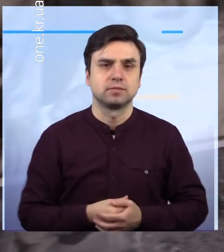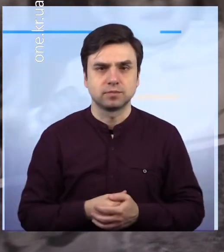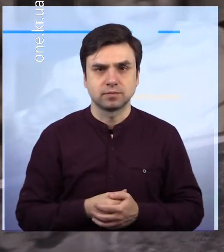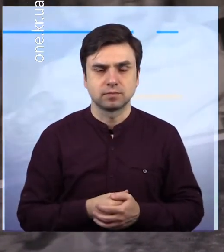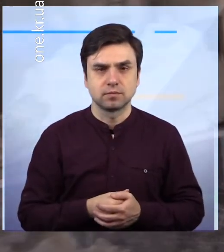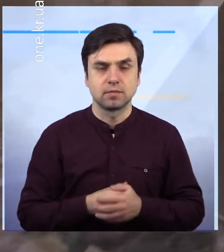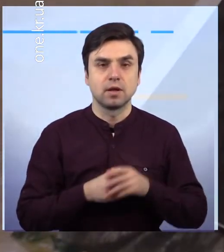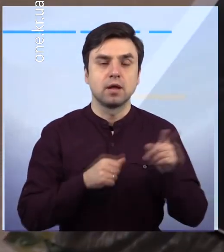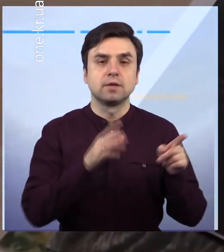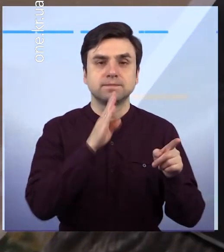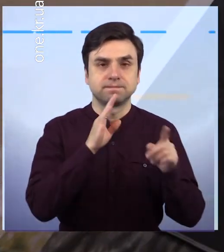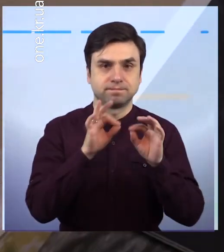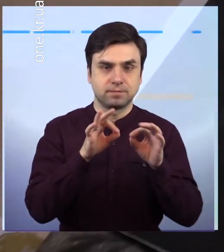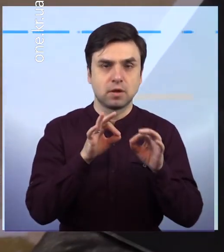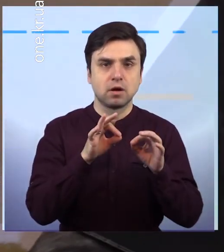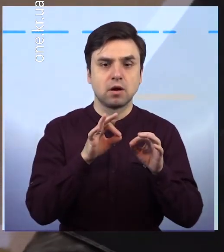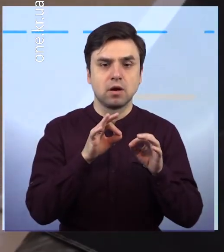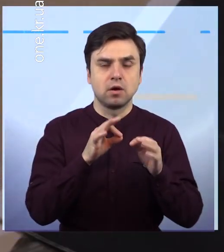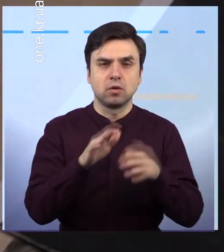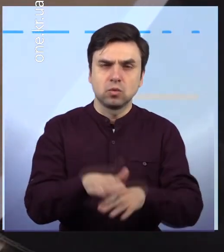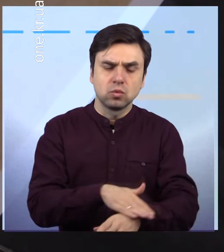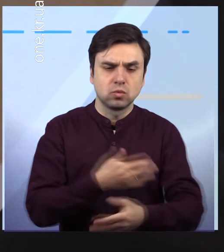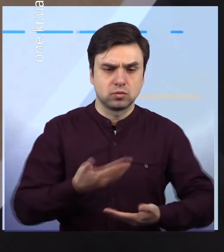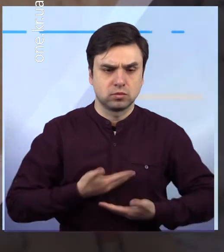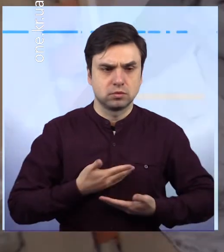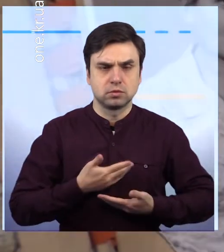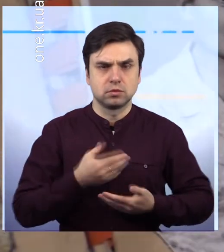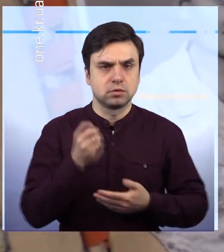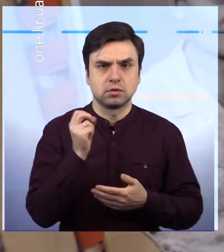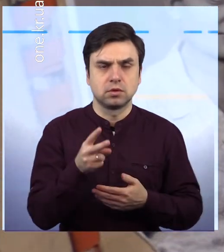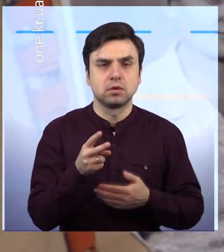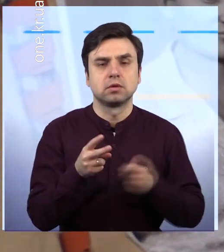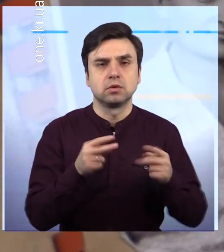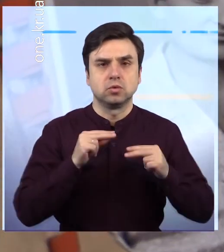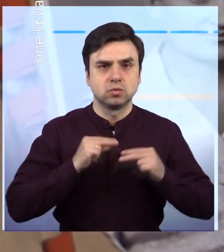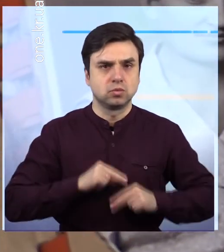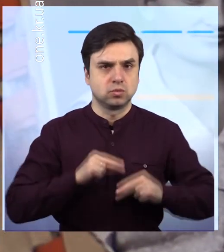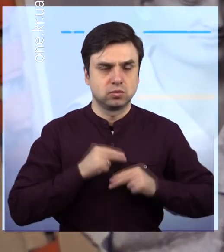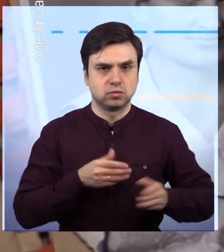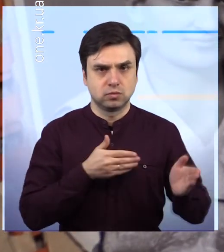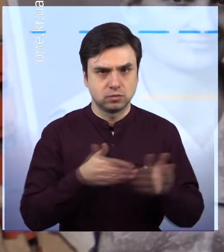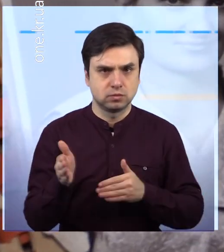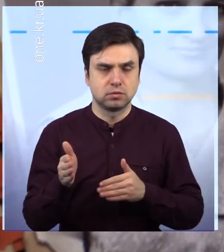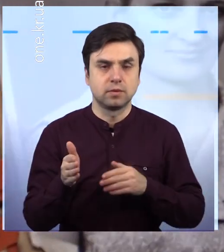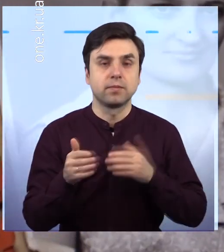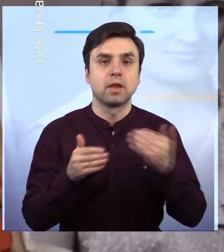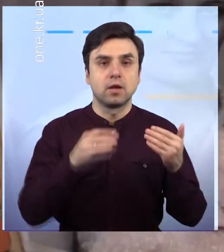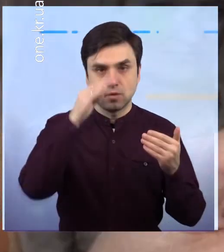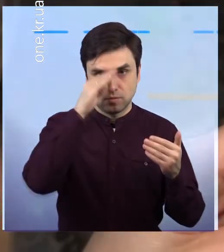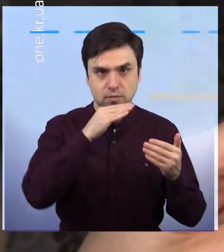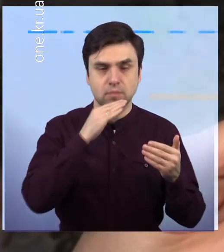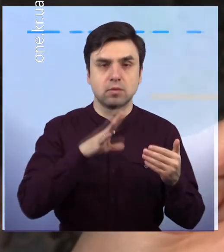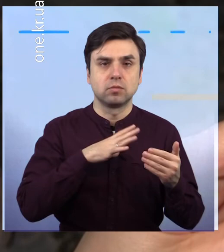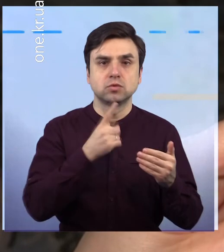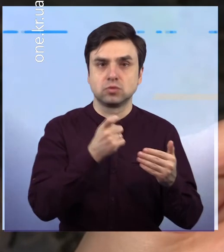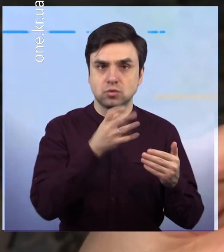інтенсивної праці, а також гени. Її батько прожив до 103 років, а мати – до 96 років. Тож, 100-річчя – не межа.